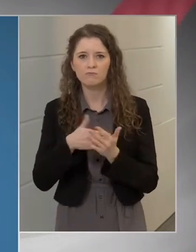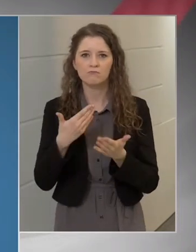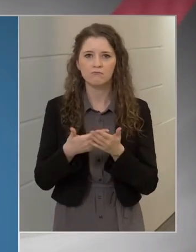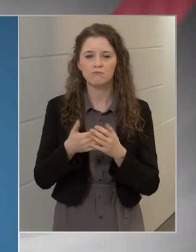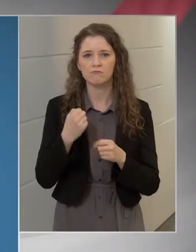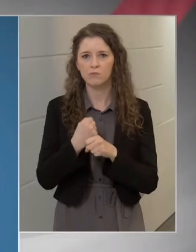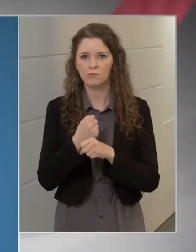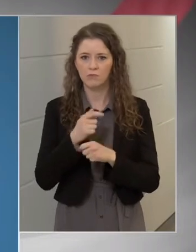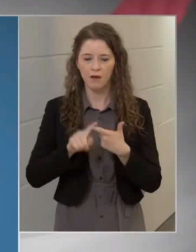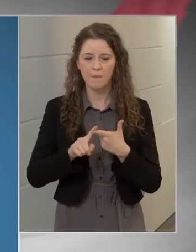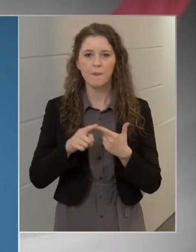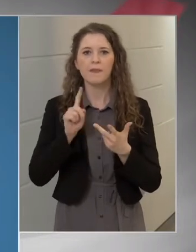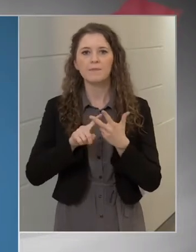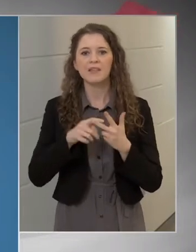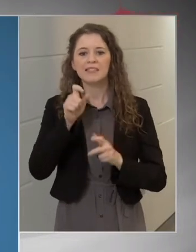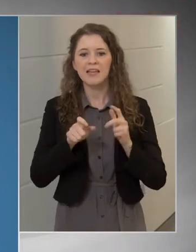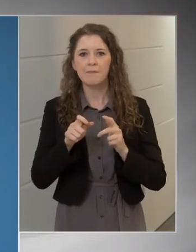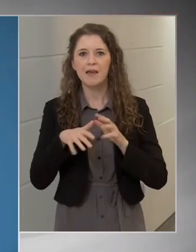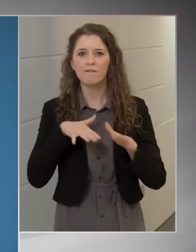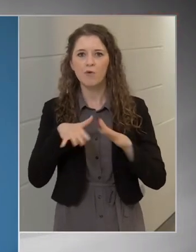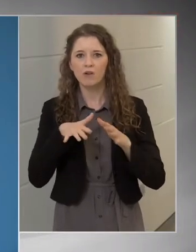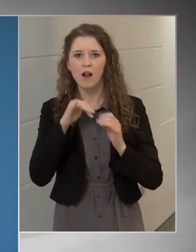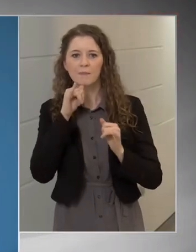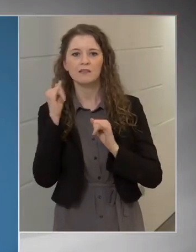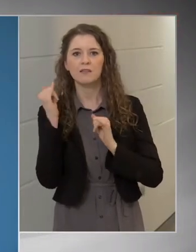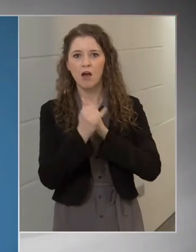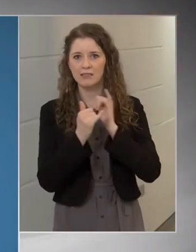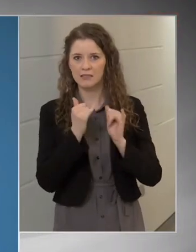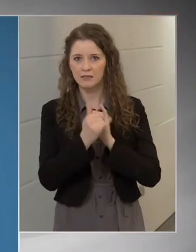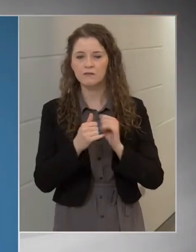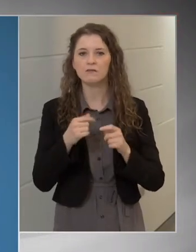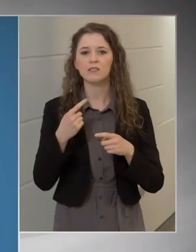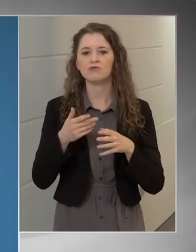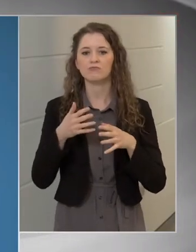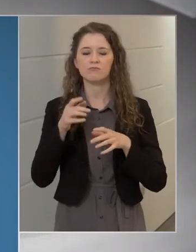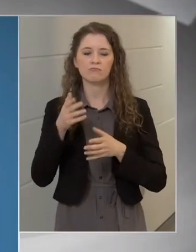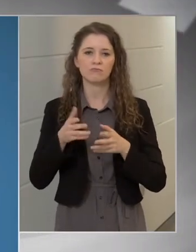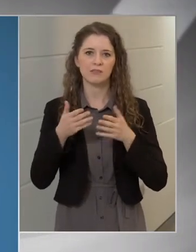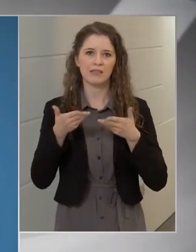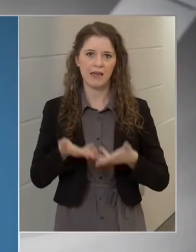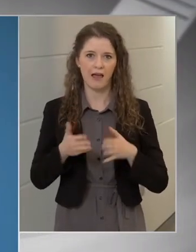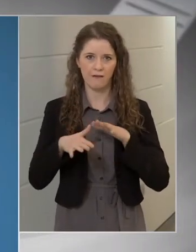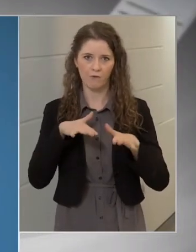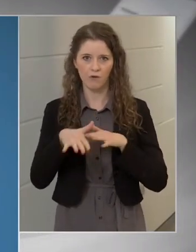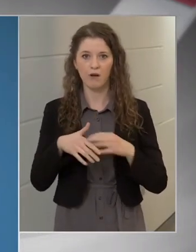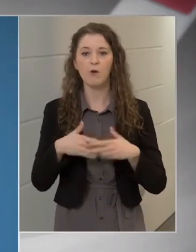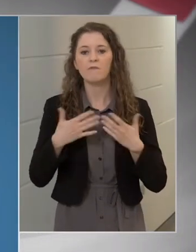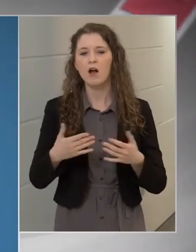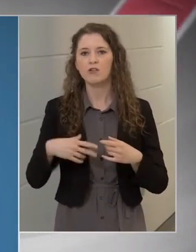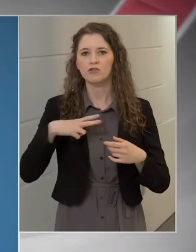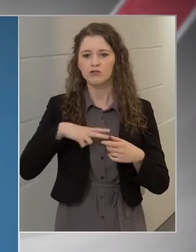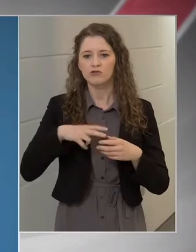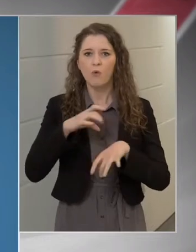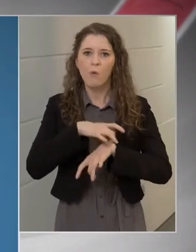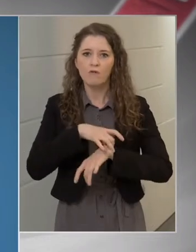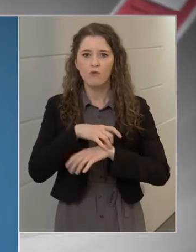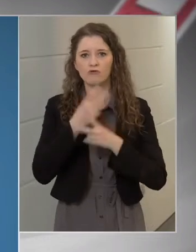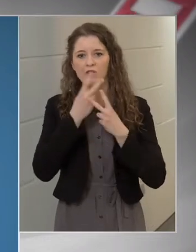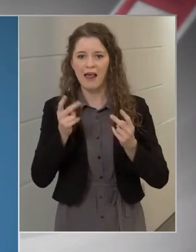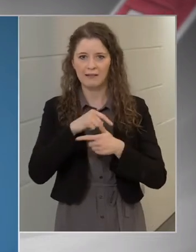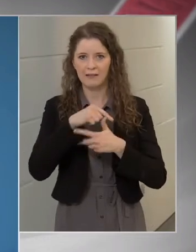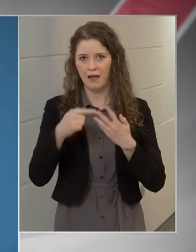személyi forgalmi tranzit és a nemzetközi tranzit teherforgalomra, valamint a sürgősségi orvosi ellátásban részesülőkre.